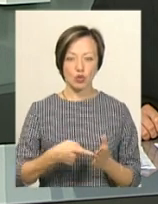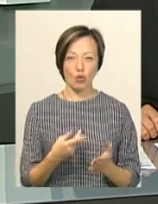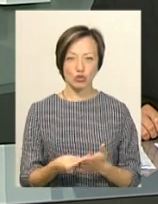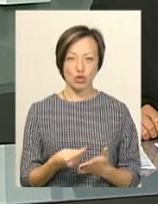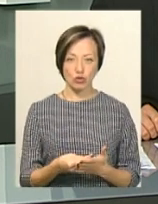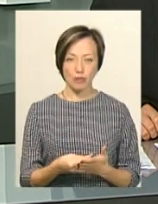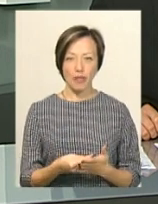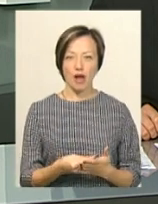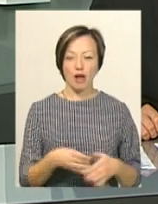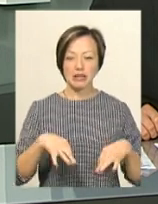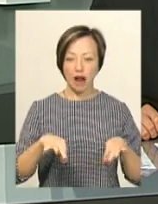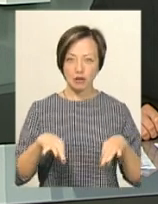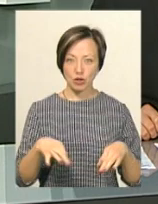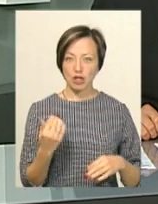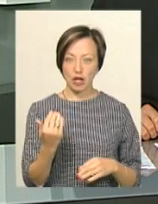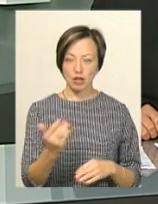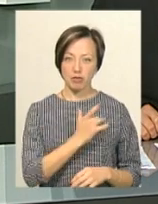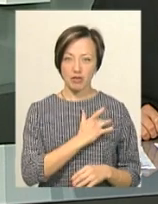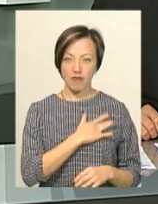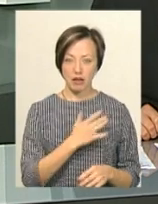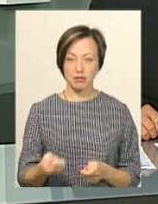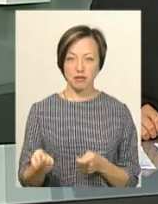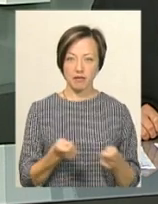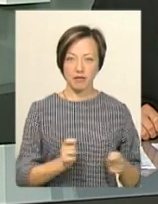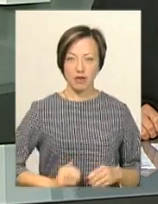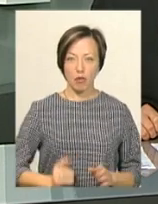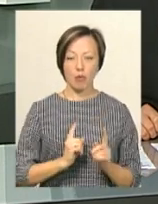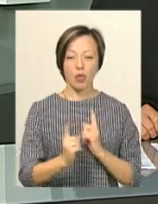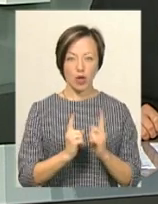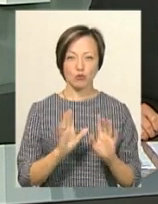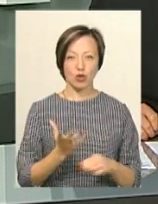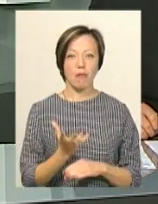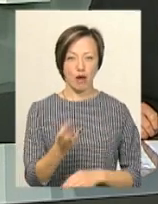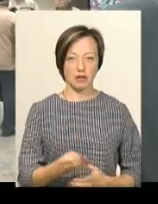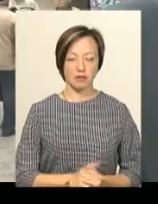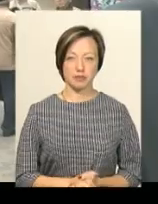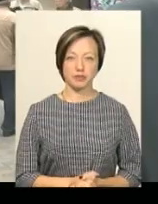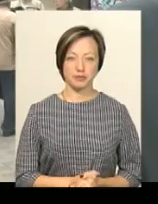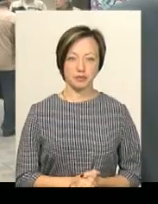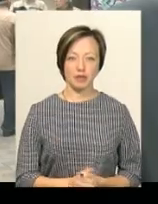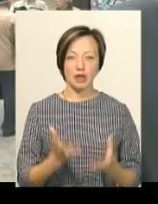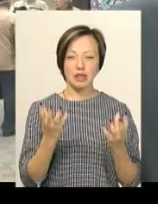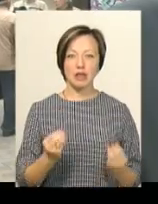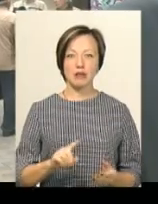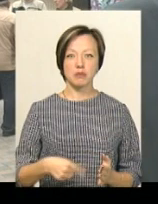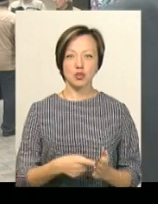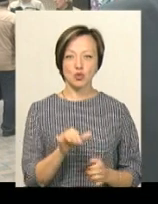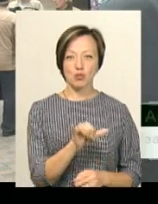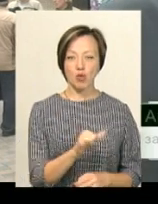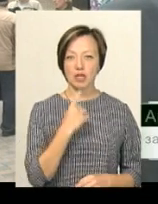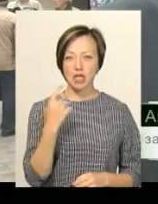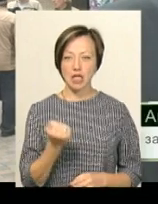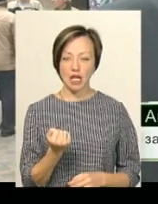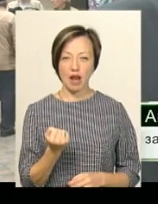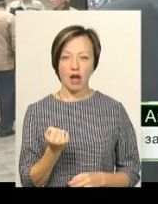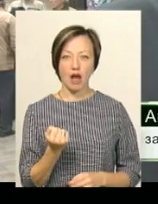бюджету. У транспорті, який належить приватним перевізникам, проїзд буде платним. На День міста, субота-неділя,